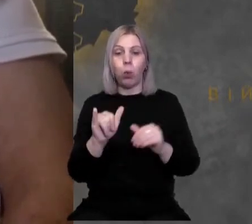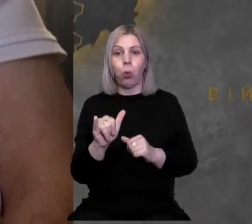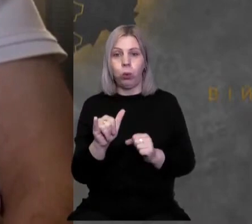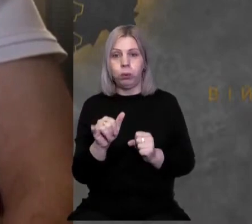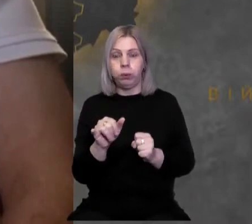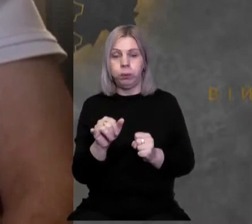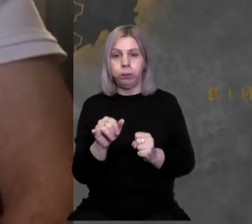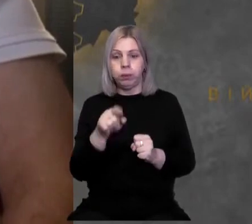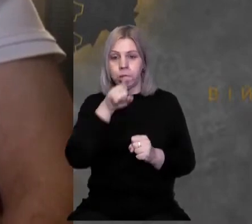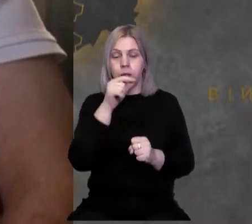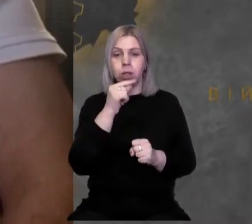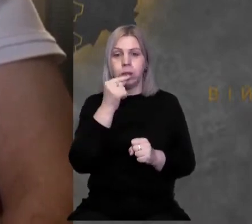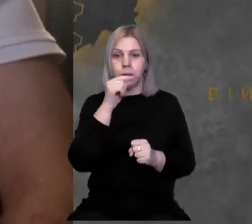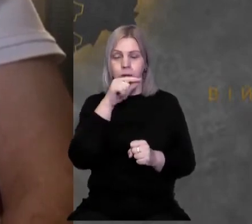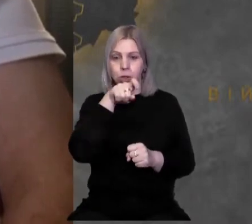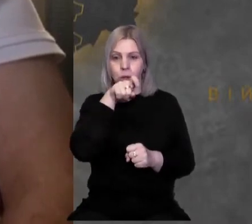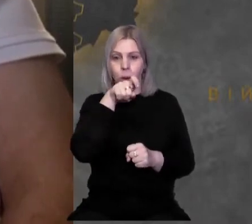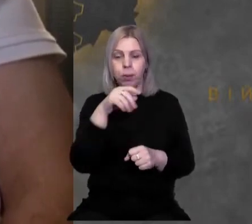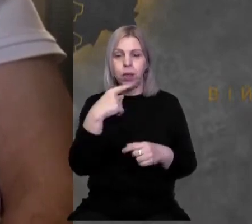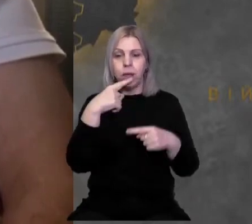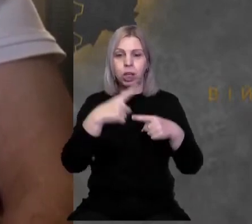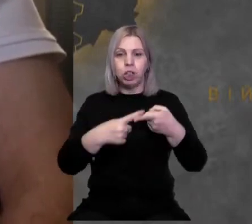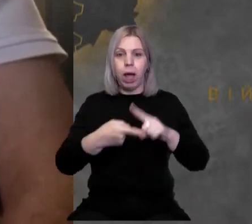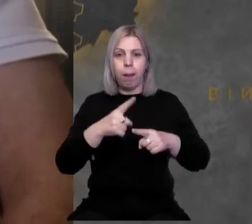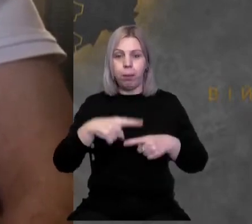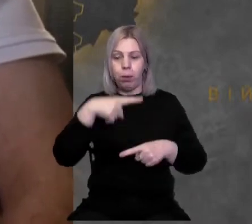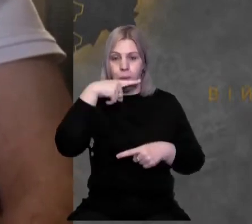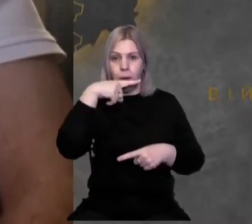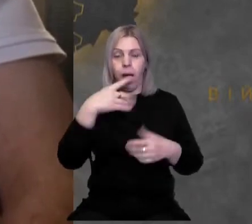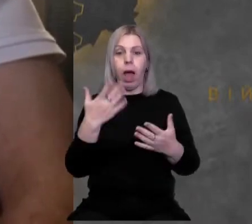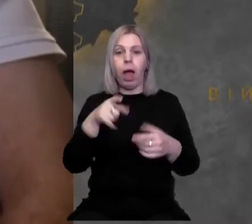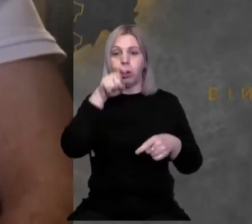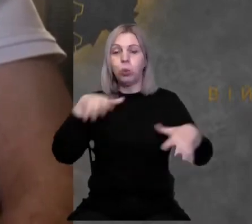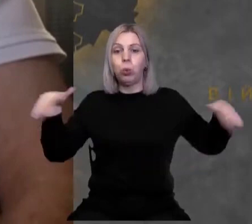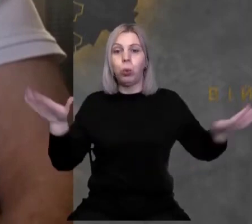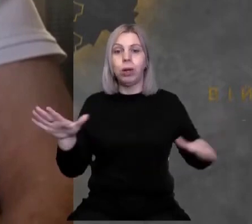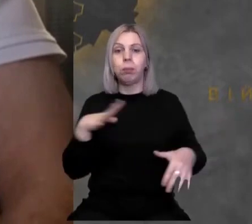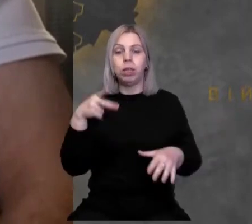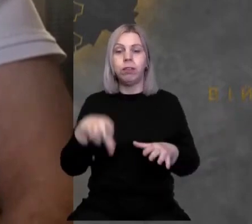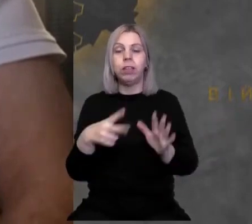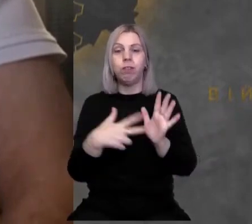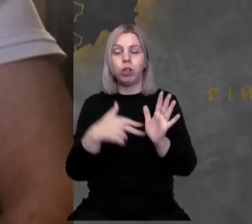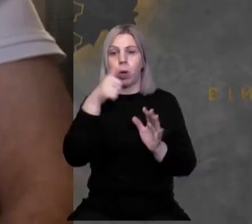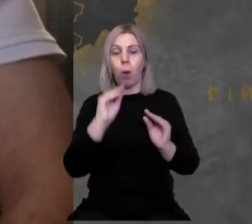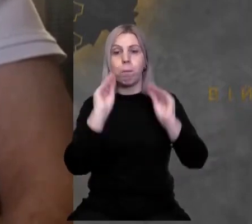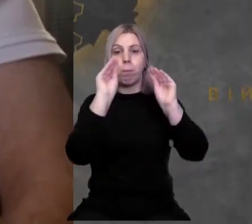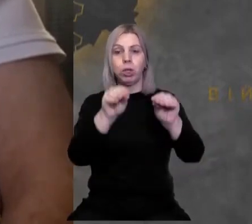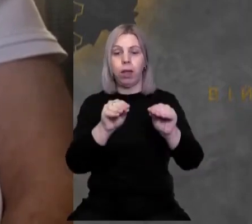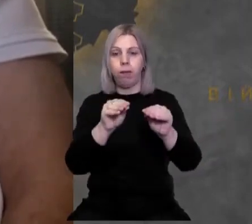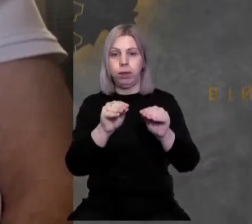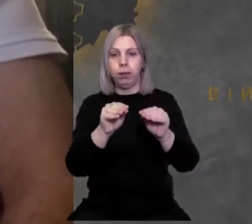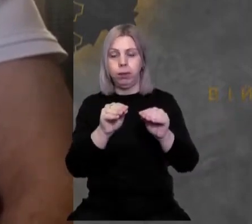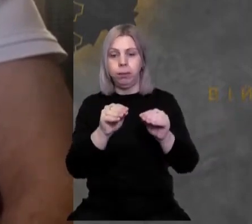дзьобі шаблю, а Турул, який потім був зараз в 2008 році поставлений